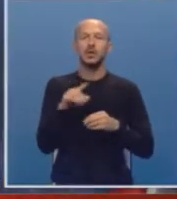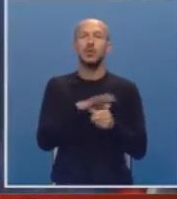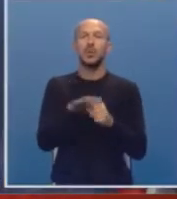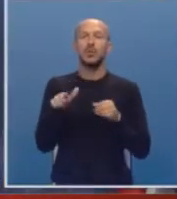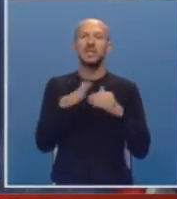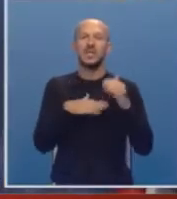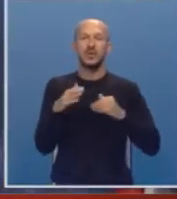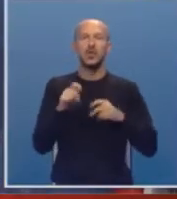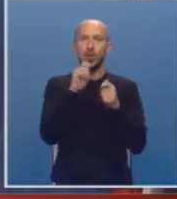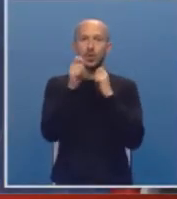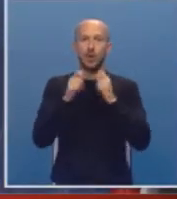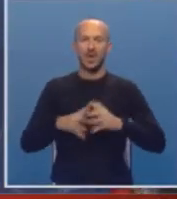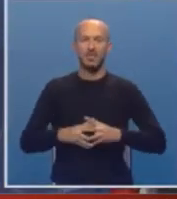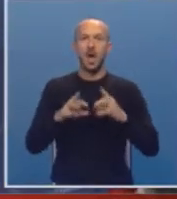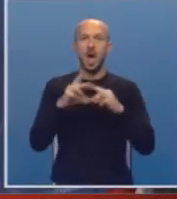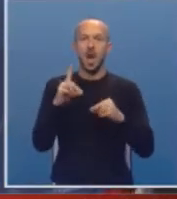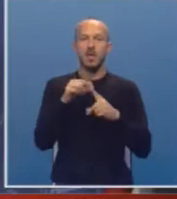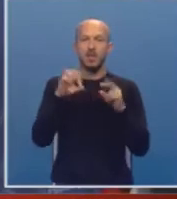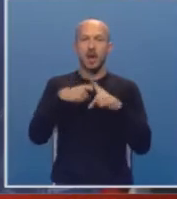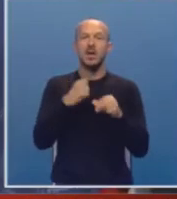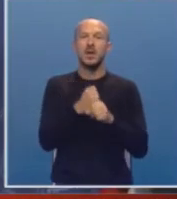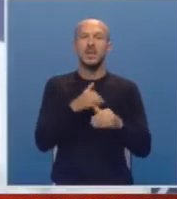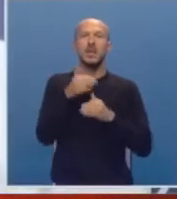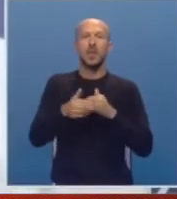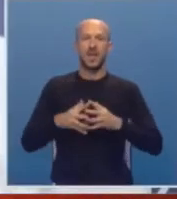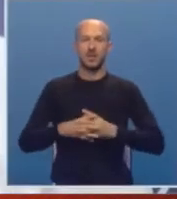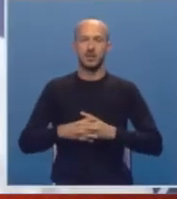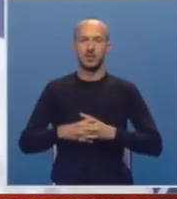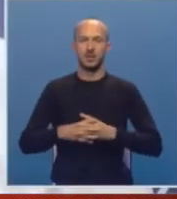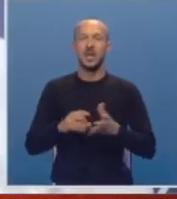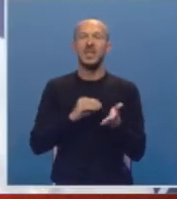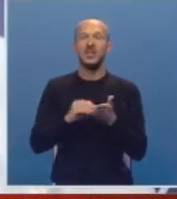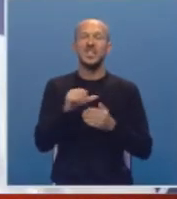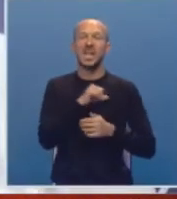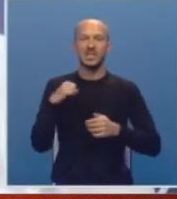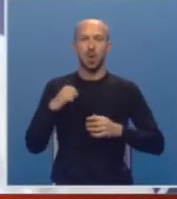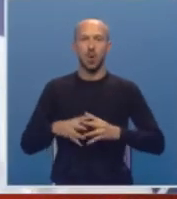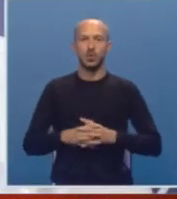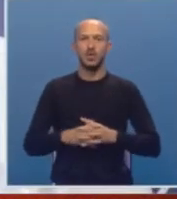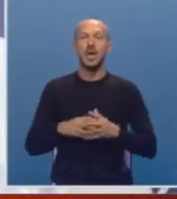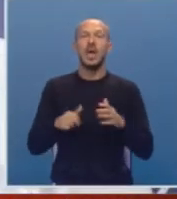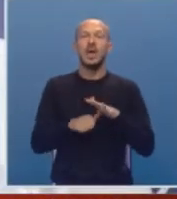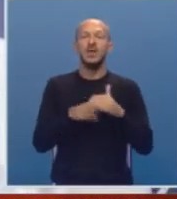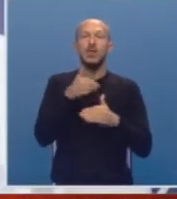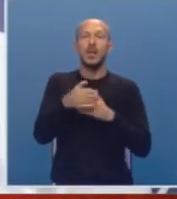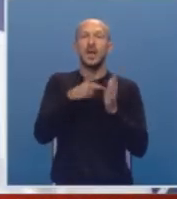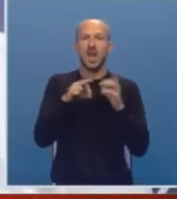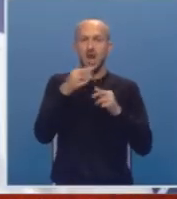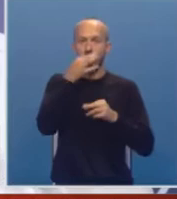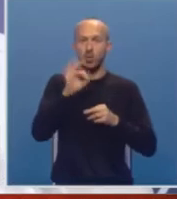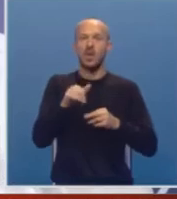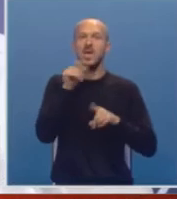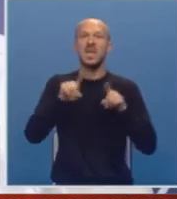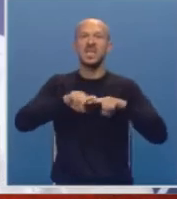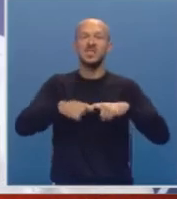potpunosti zadovoljnim dogovorenim, ali da je ipak napravljen pomak. Definisali smo blage pomake na bolje i